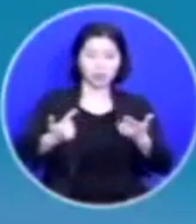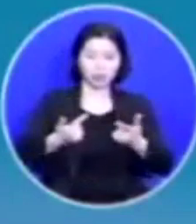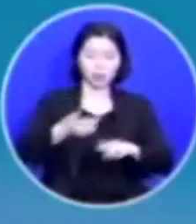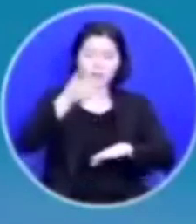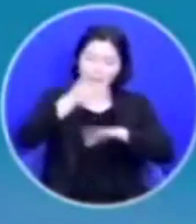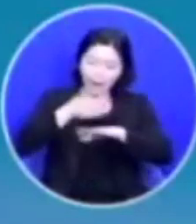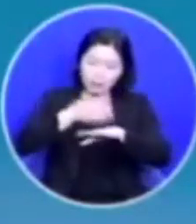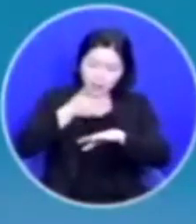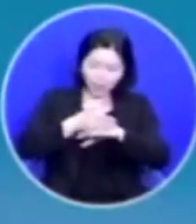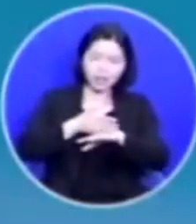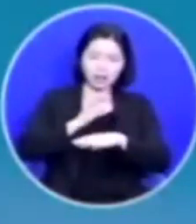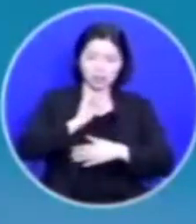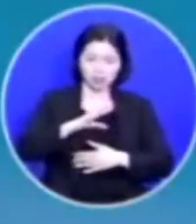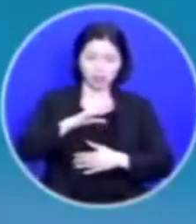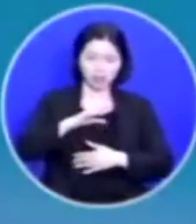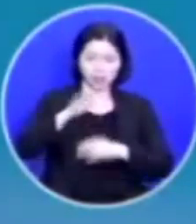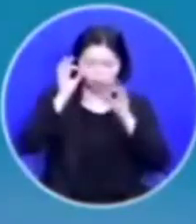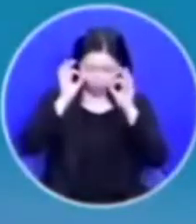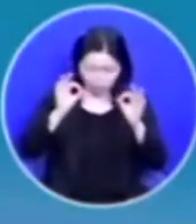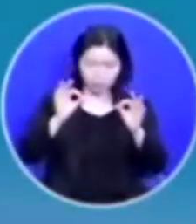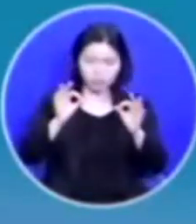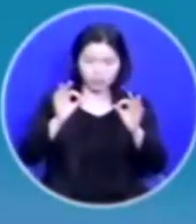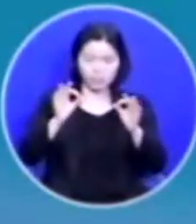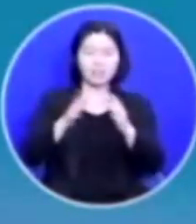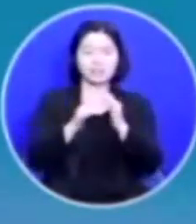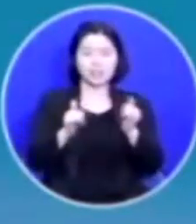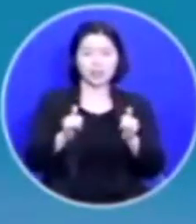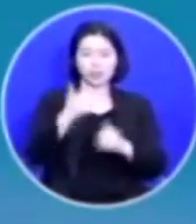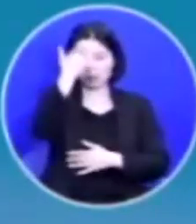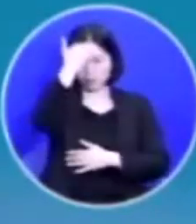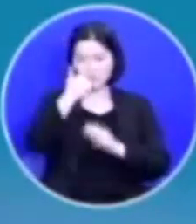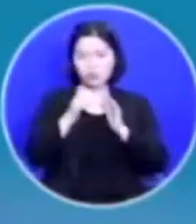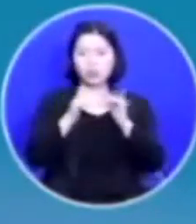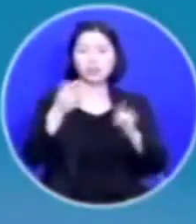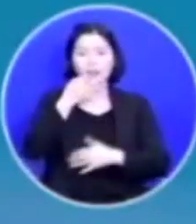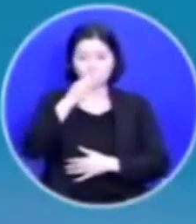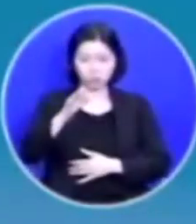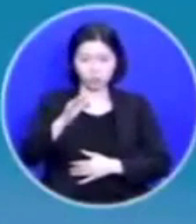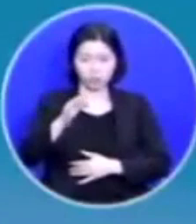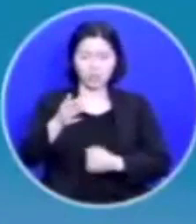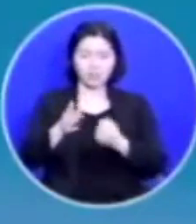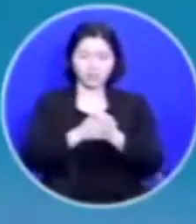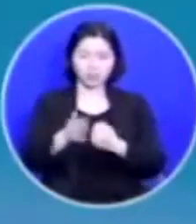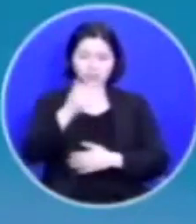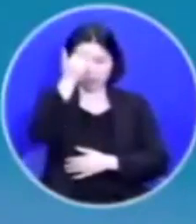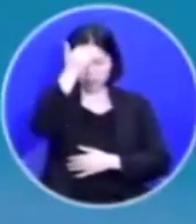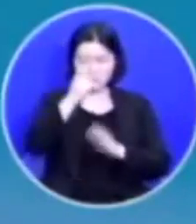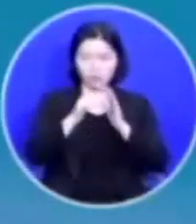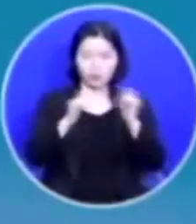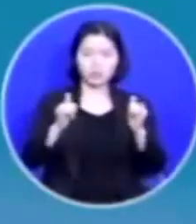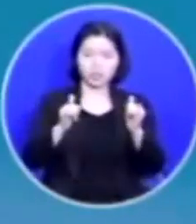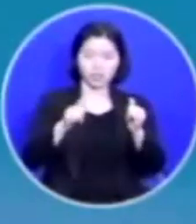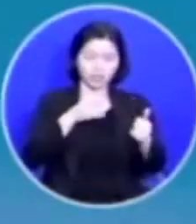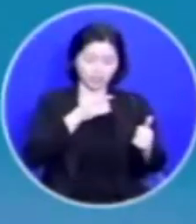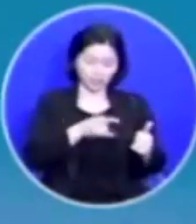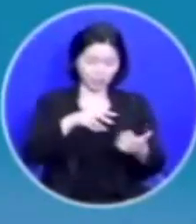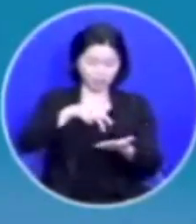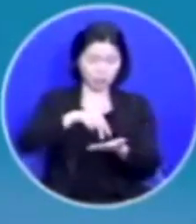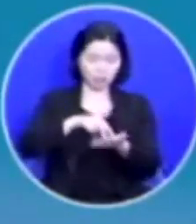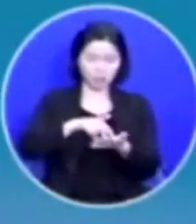바라보는 눈을 가진 사람을 효자라고 하는 거죠 그러니까 효자에게는 언제나 부모님은 좋은 부모님이죠